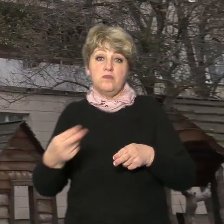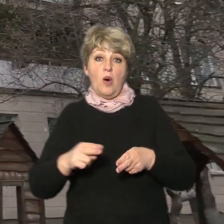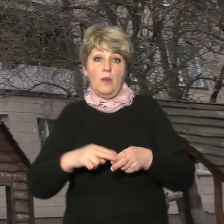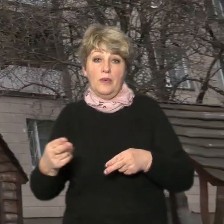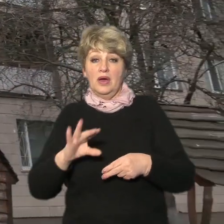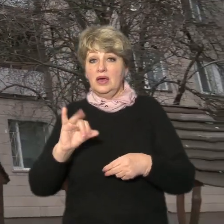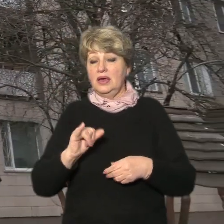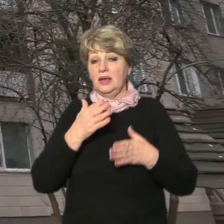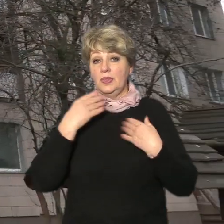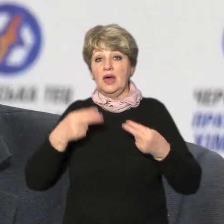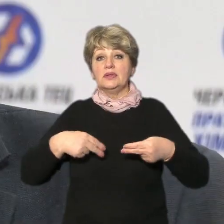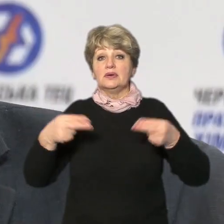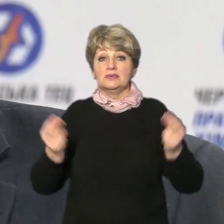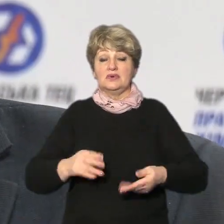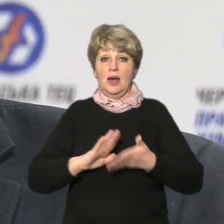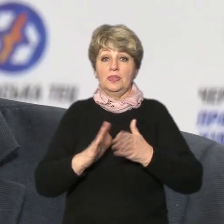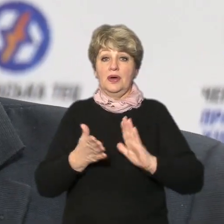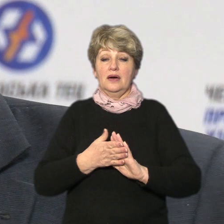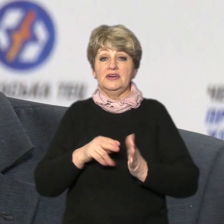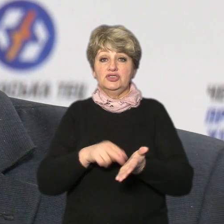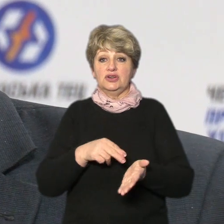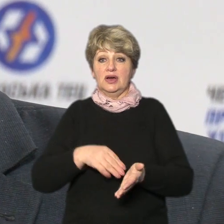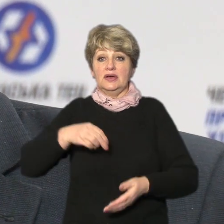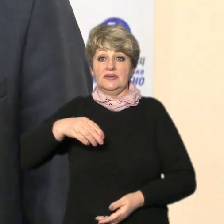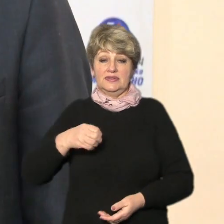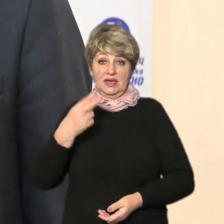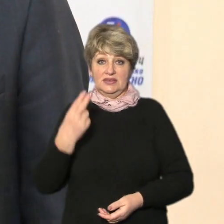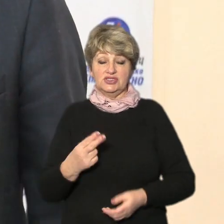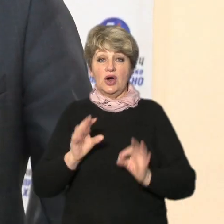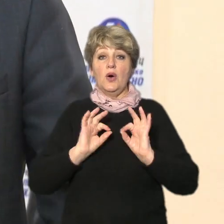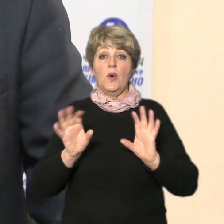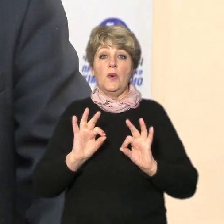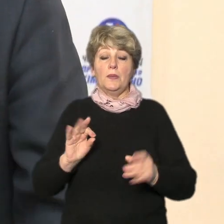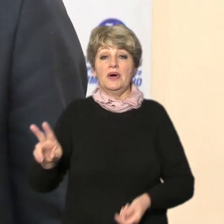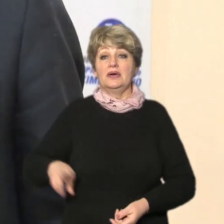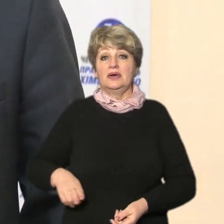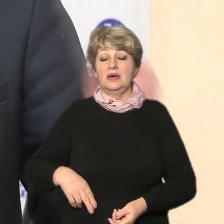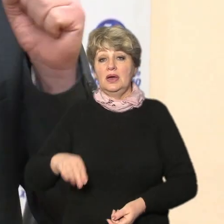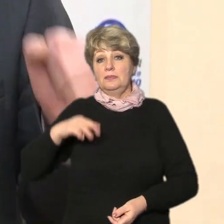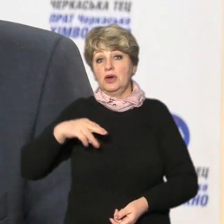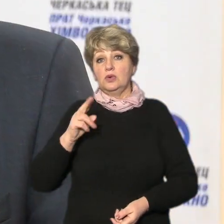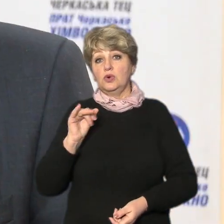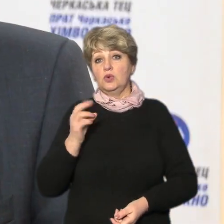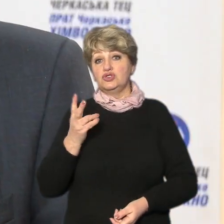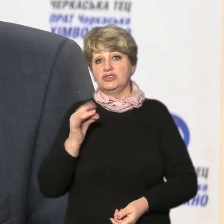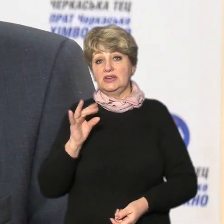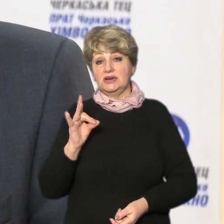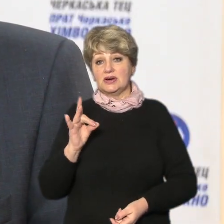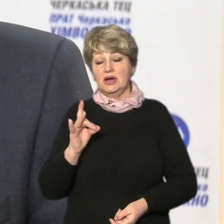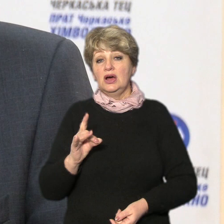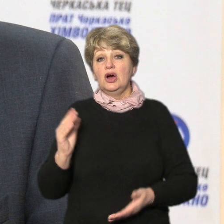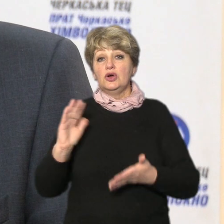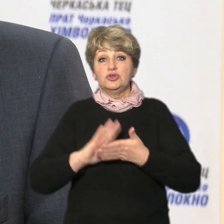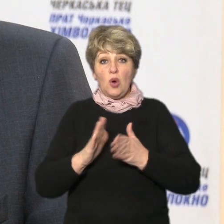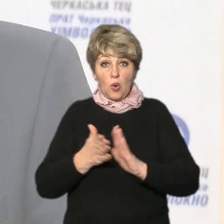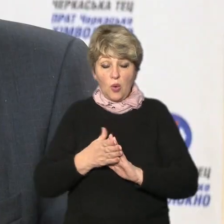з Черкаською ТЕЦ розповідає заступник директора з теплопостачання та збуту підприємства Микола Кушнір договору на новий опальний